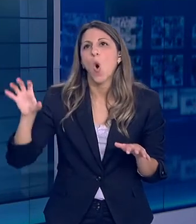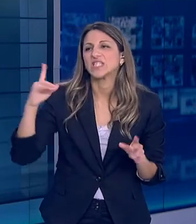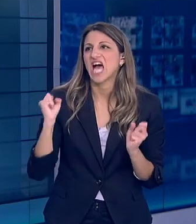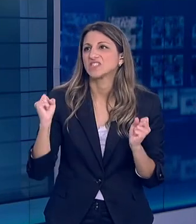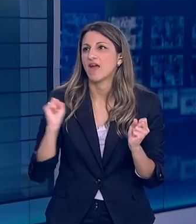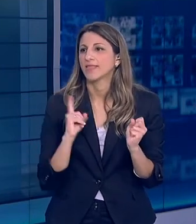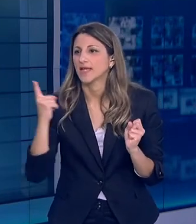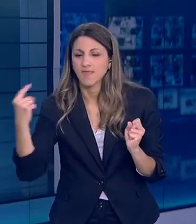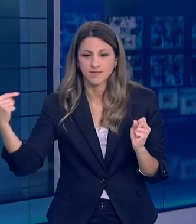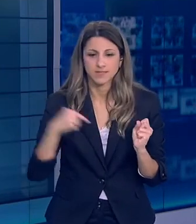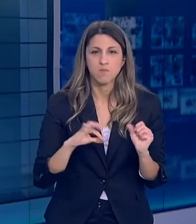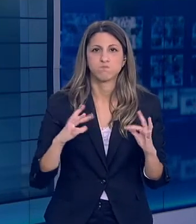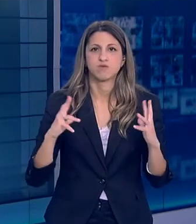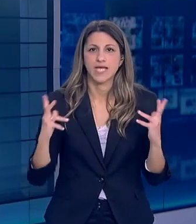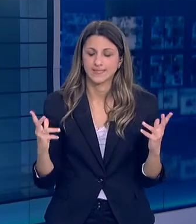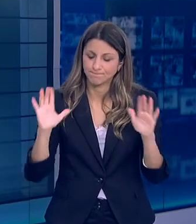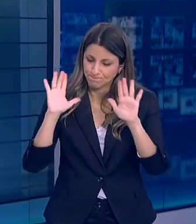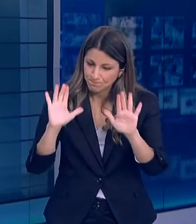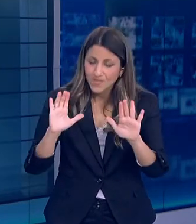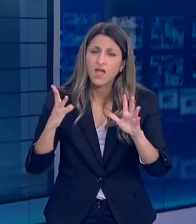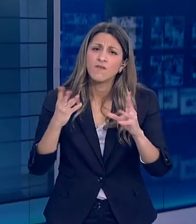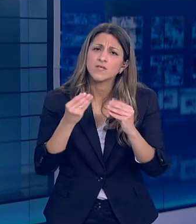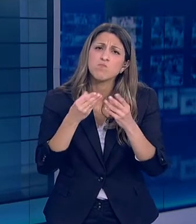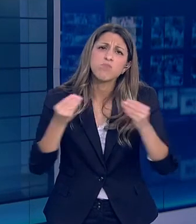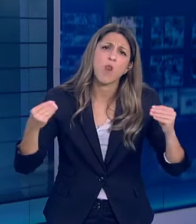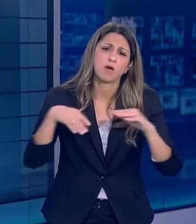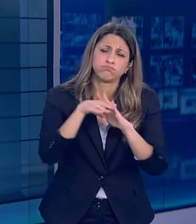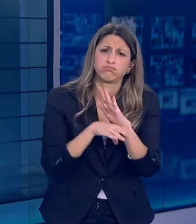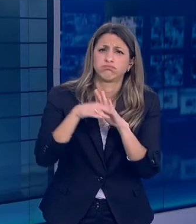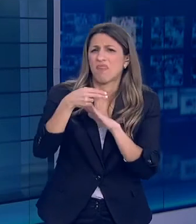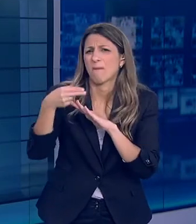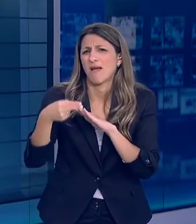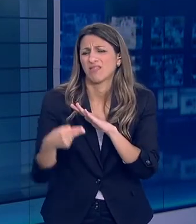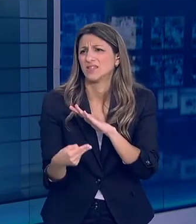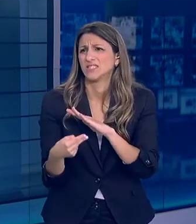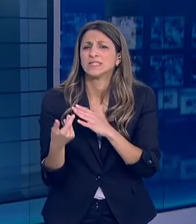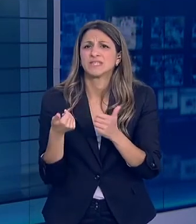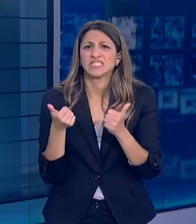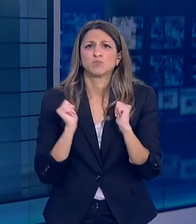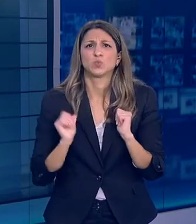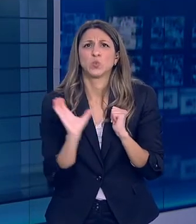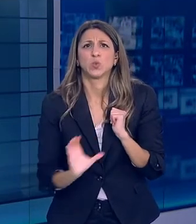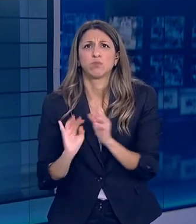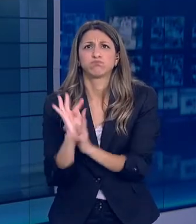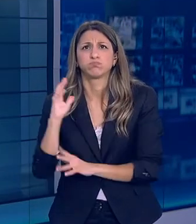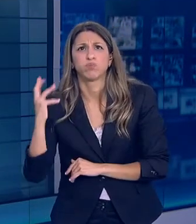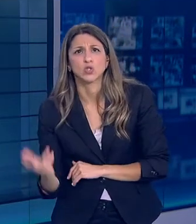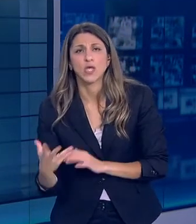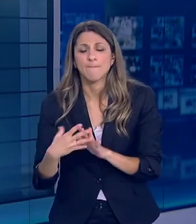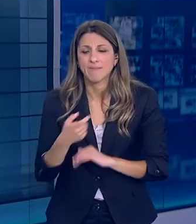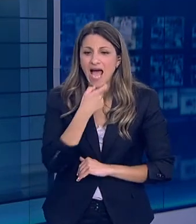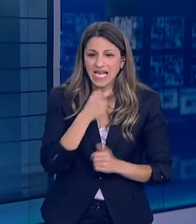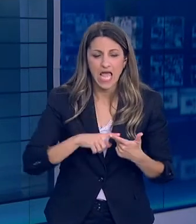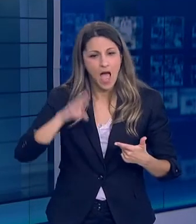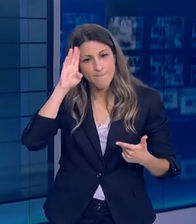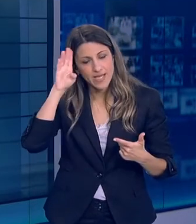ταξιδέψει κανείς Σίγουρα είναι πολλαπλές οι διαστάσεις Του προβλήματος τουρισμός Και ανοίγει ο τουρισμός Και αν χώρες όπως η Βρετανία Οι Ηνωμένες